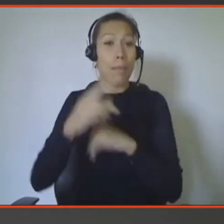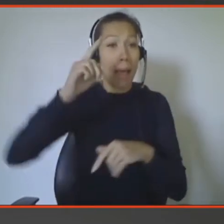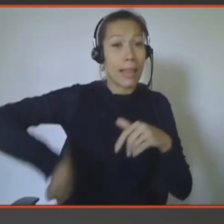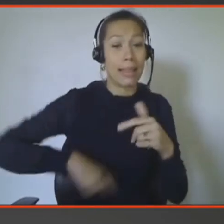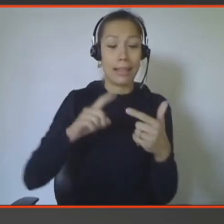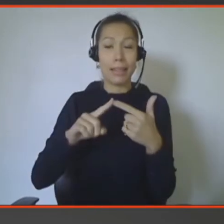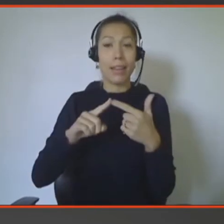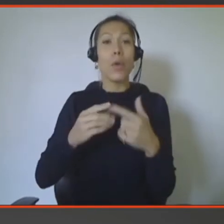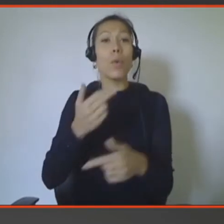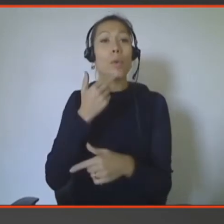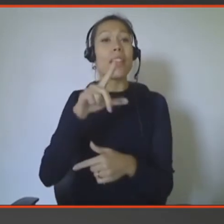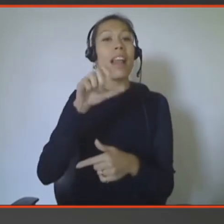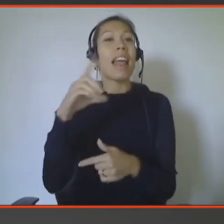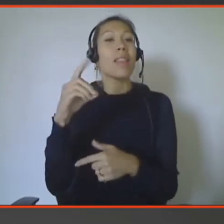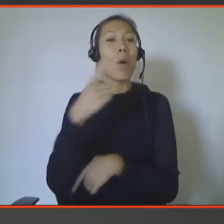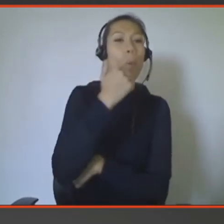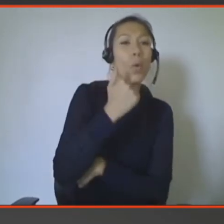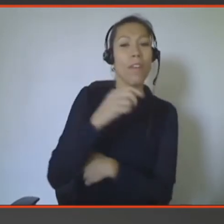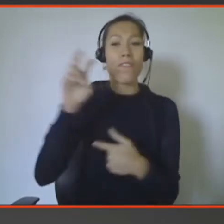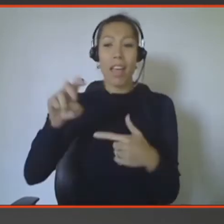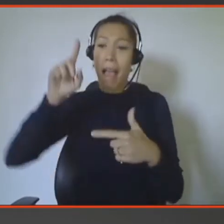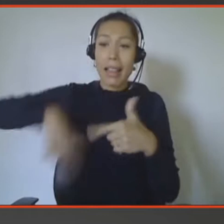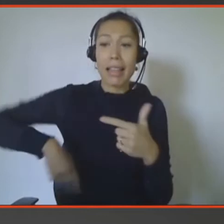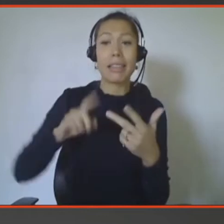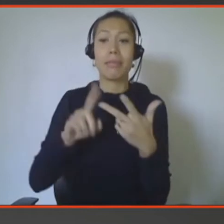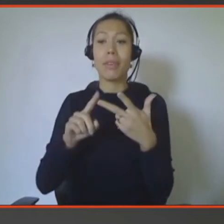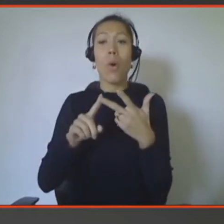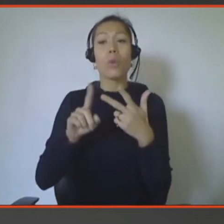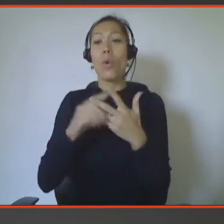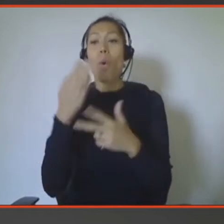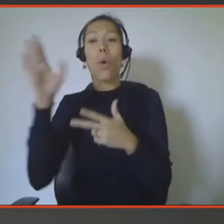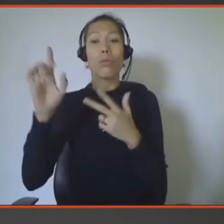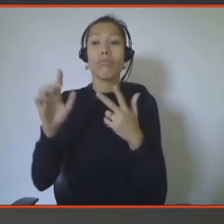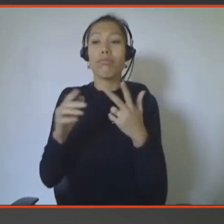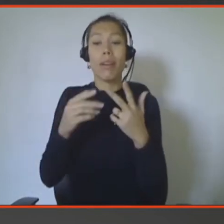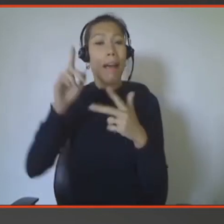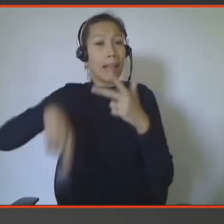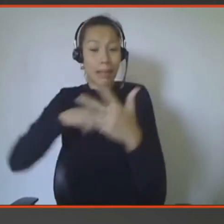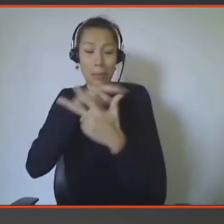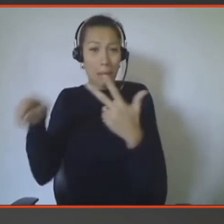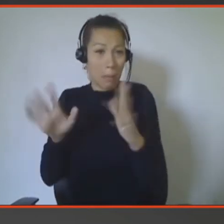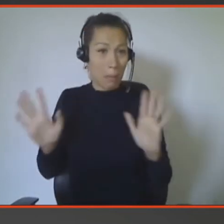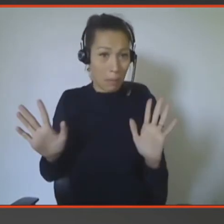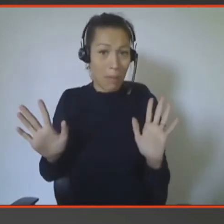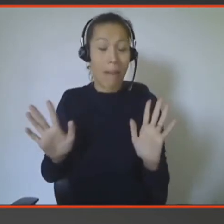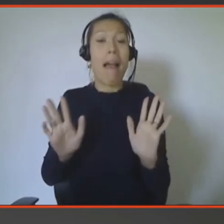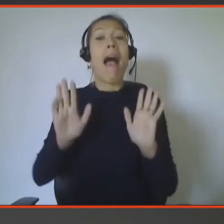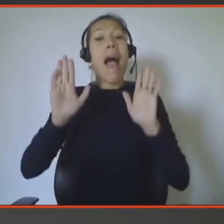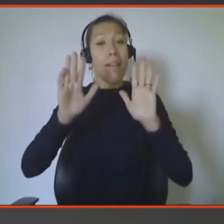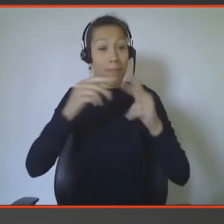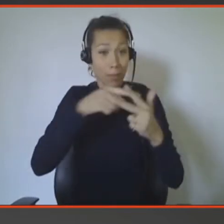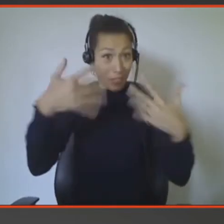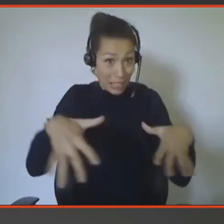des LEDs rouges et vertes parce que ça, voilà, c'est les grands classiques. Et ensuite, on peut continuer sur de bonnes bases. Ça ne pas dire qu ne pourront jamais me